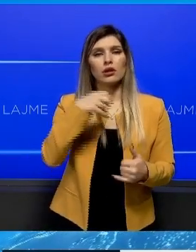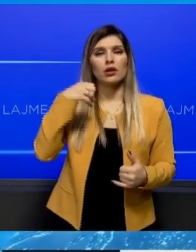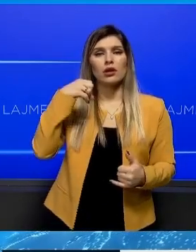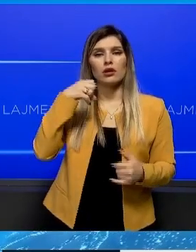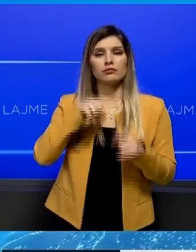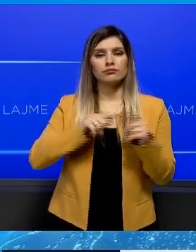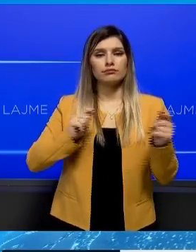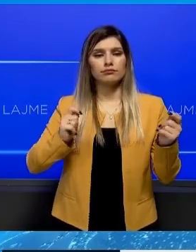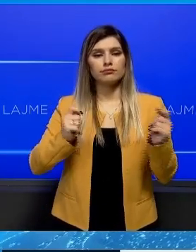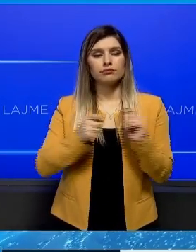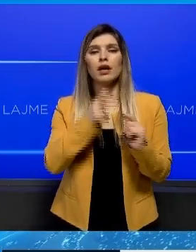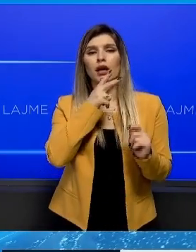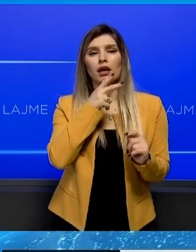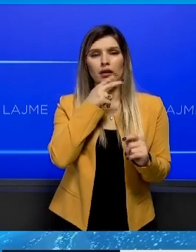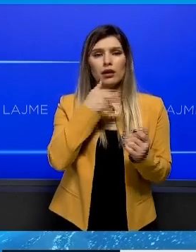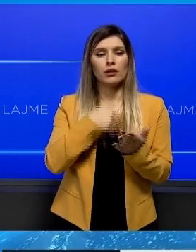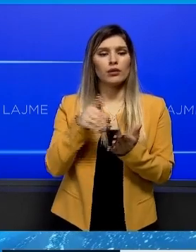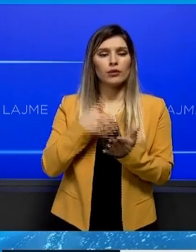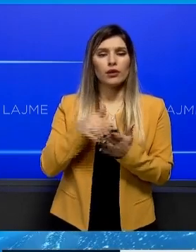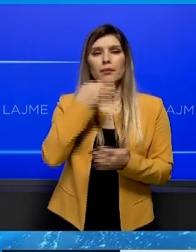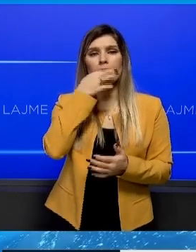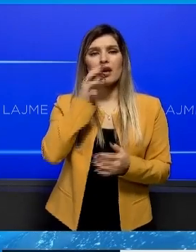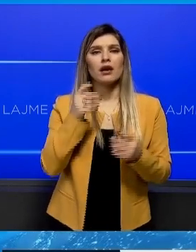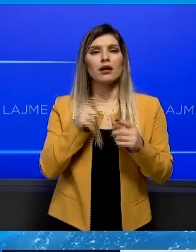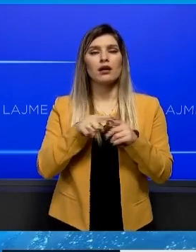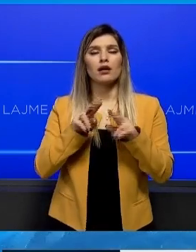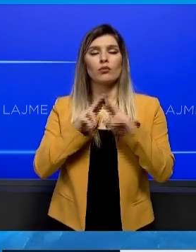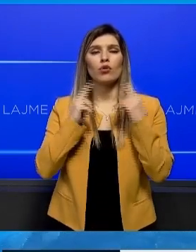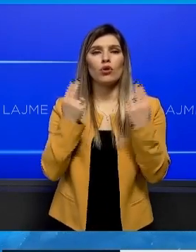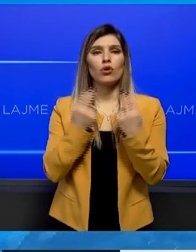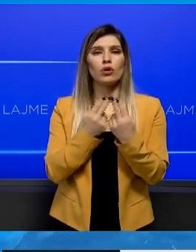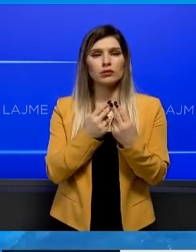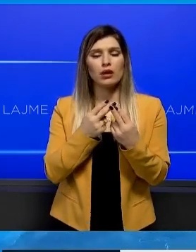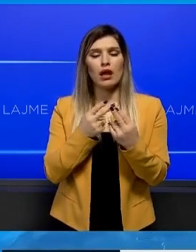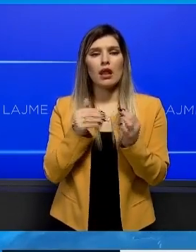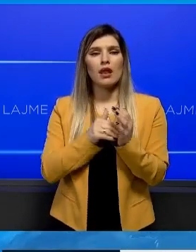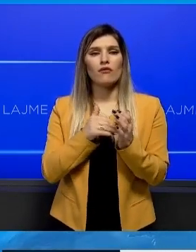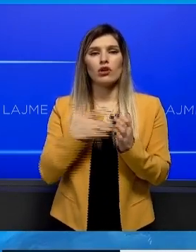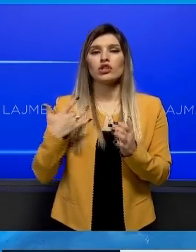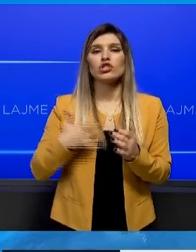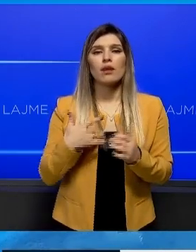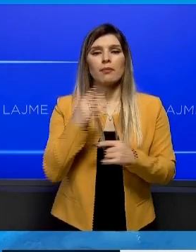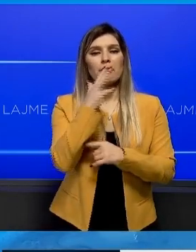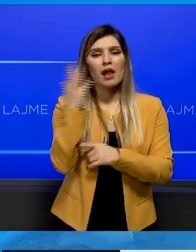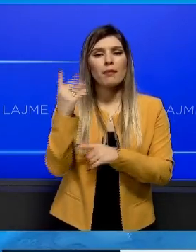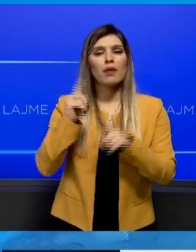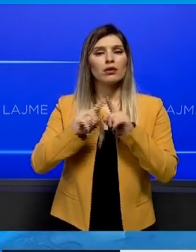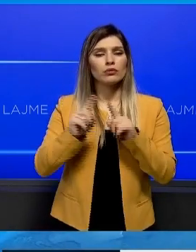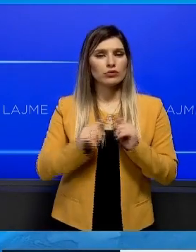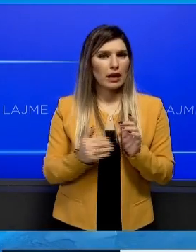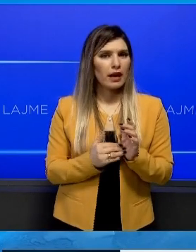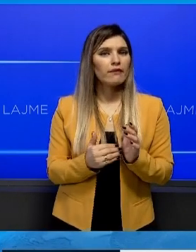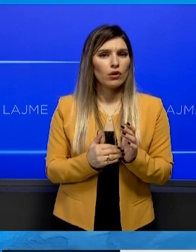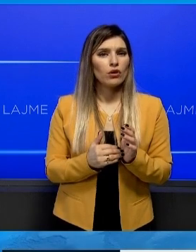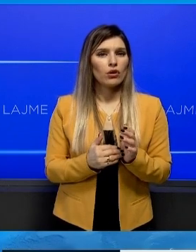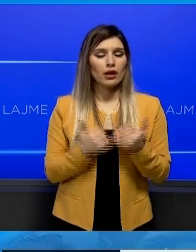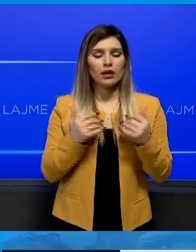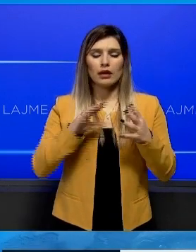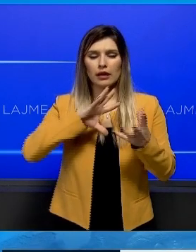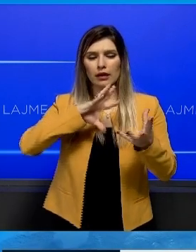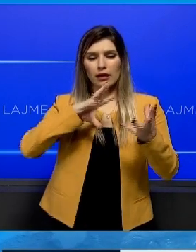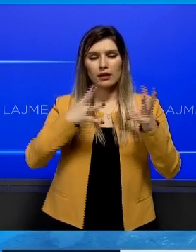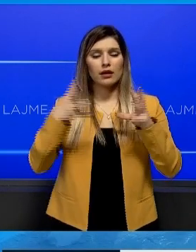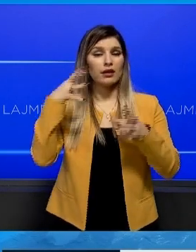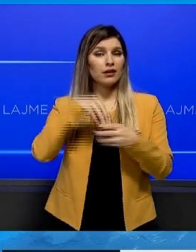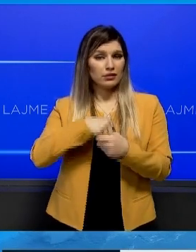gjelëbër, që vërtet e ka paralizu botën, sepse është për mundur të arrien, do të të gjitha kërkesat, është një debalans mes